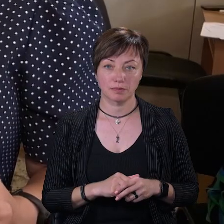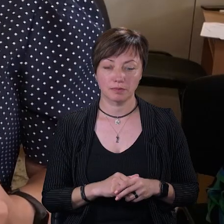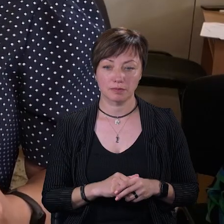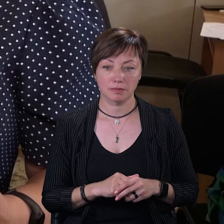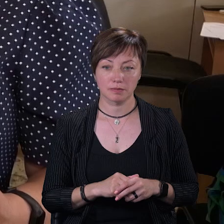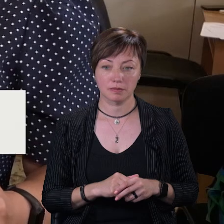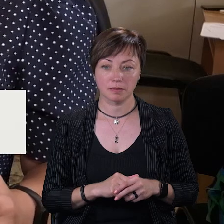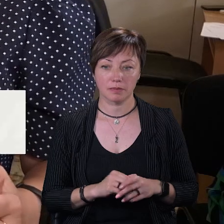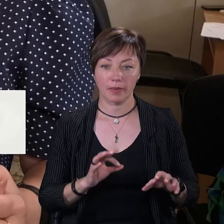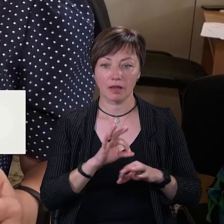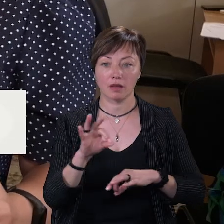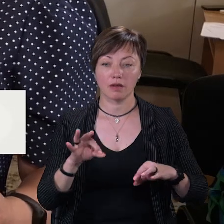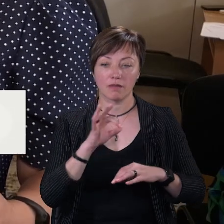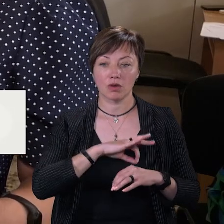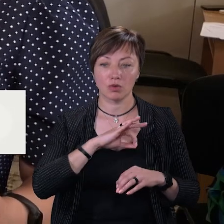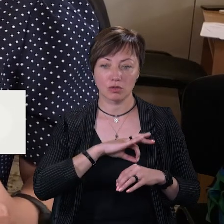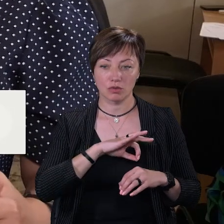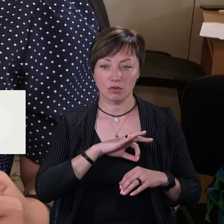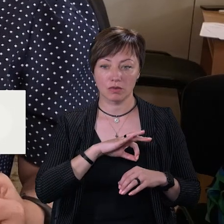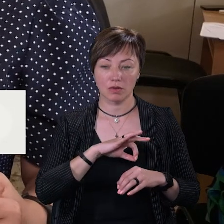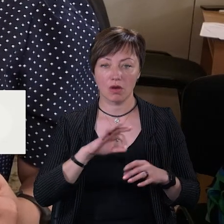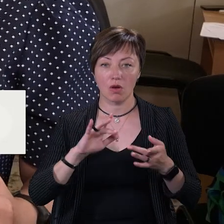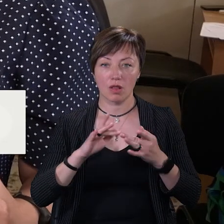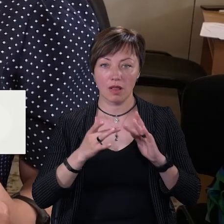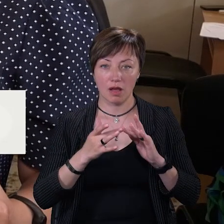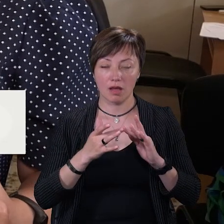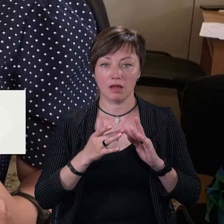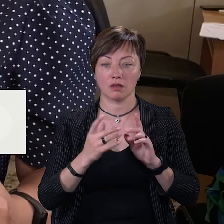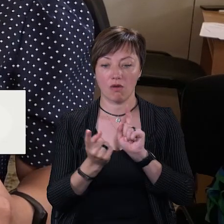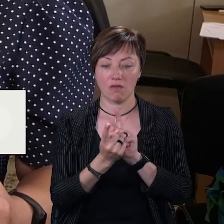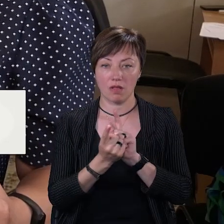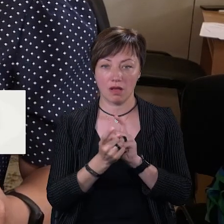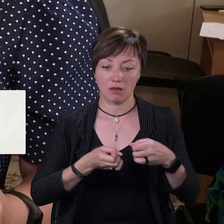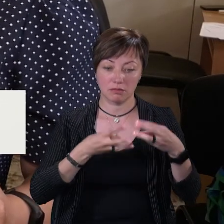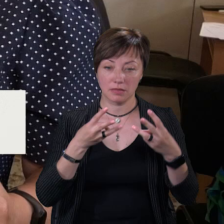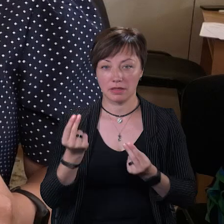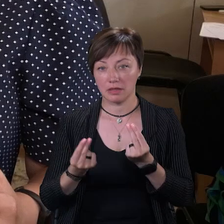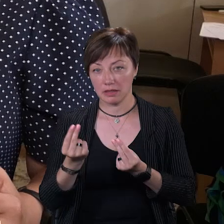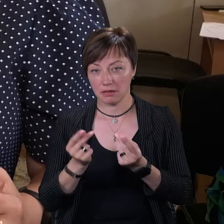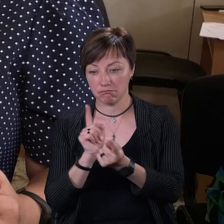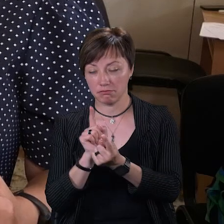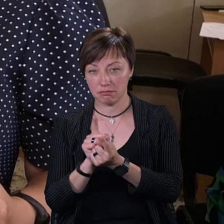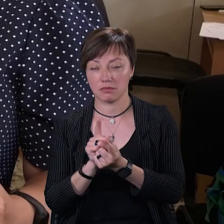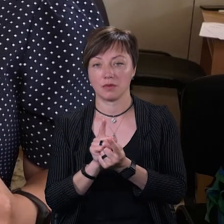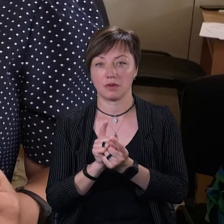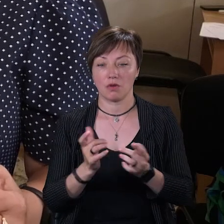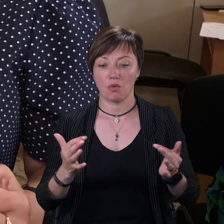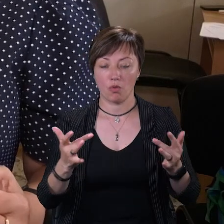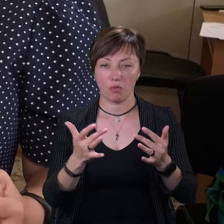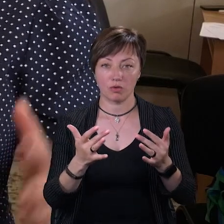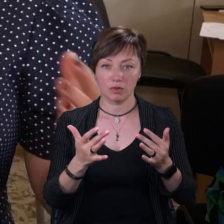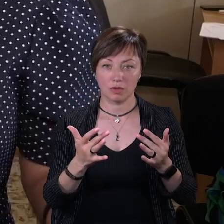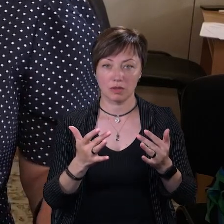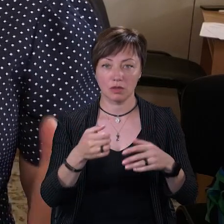Проєкт використовує онлайн та офлайн ігри. Він охоплює